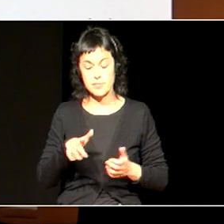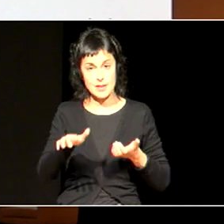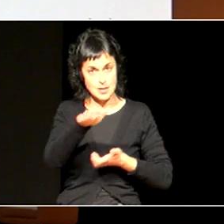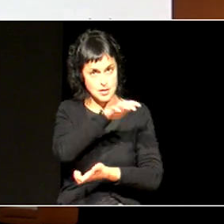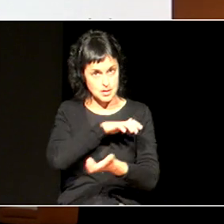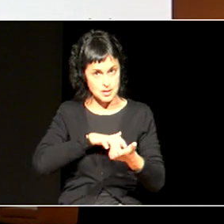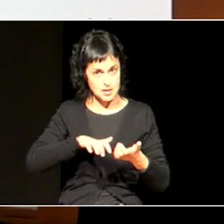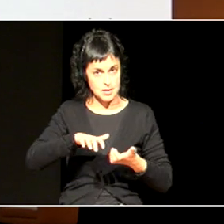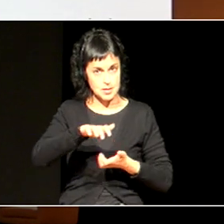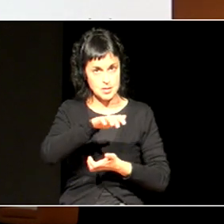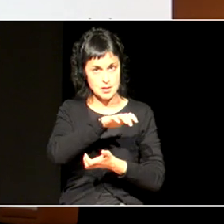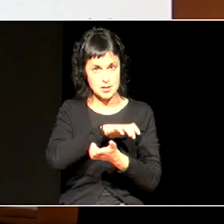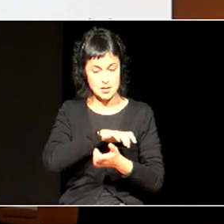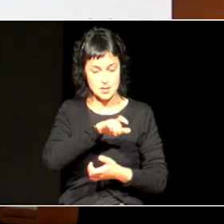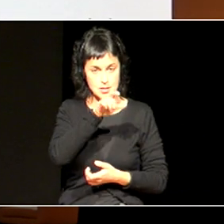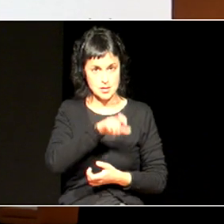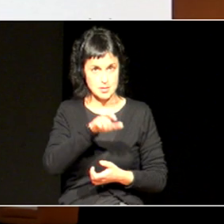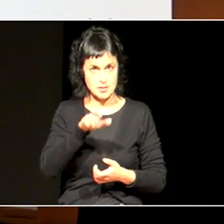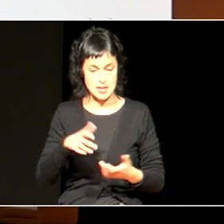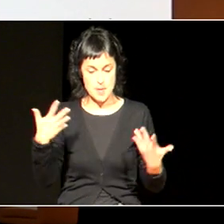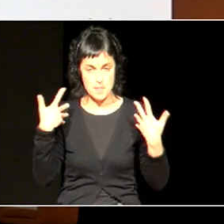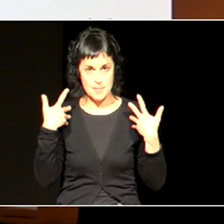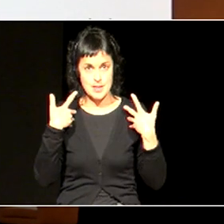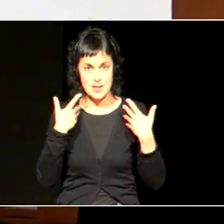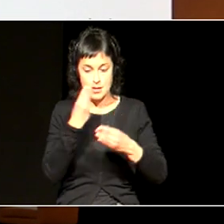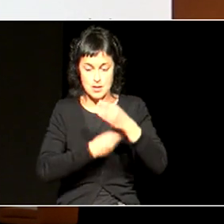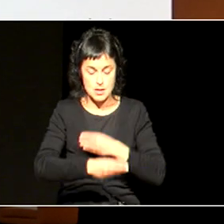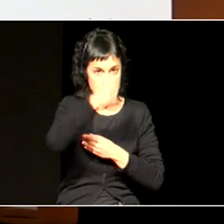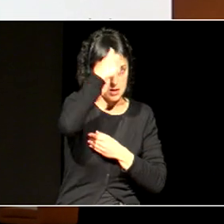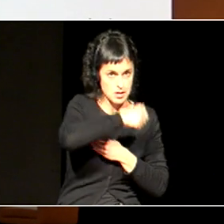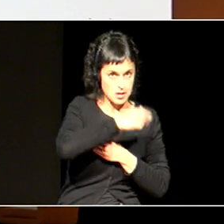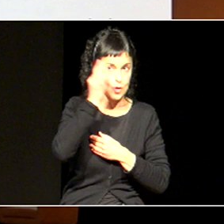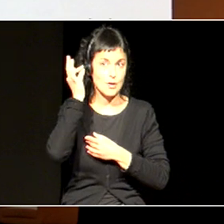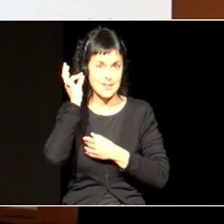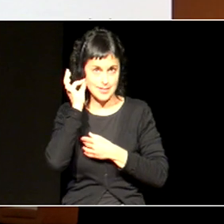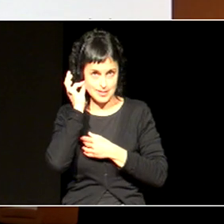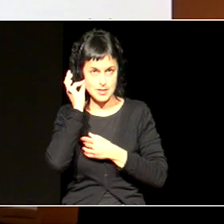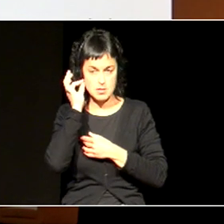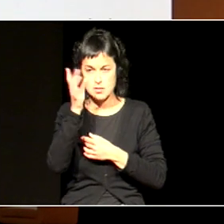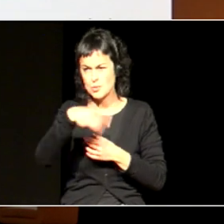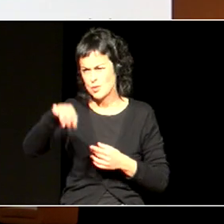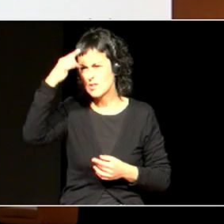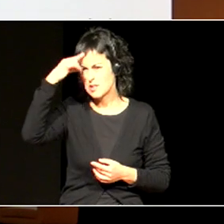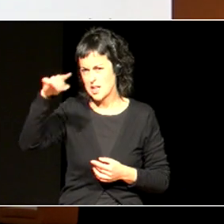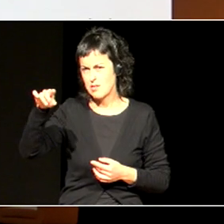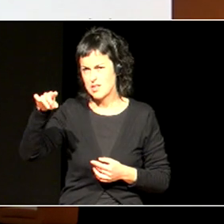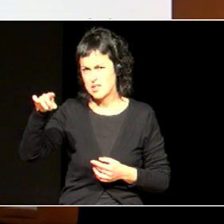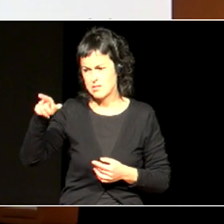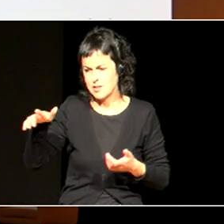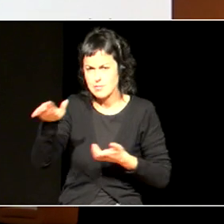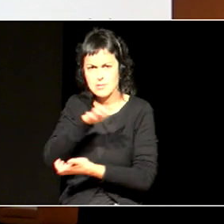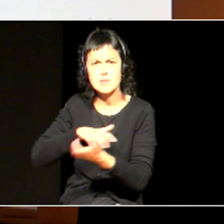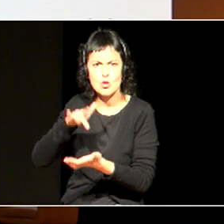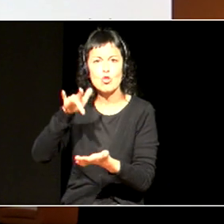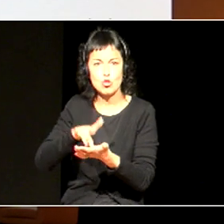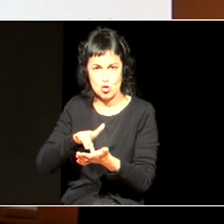duten, biktimen, zeme alabak, eta gainera, zeme alaba horiek, ondodak izuen, nesaiek bebai indarkeria hori jaso dute,